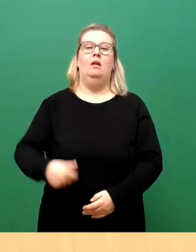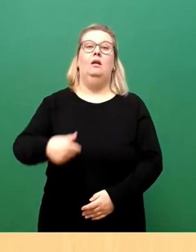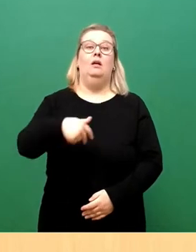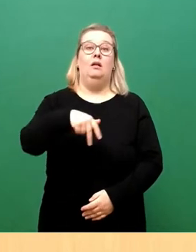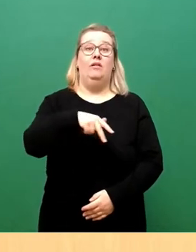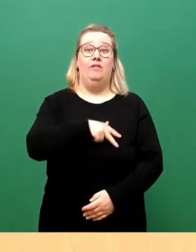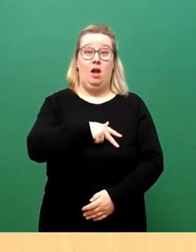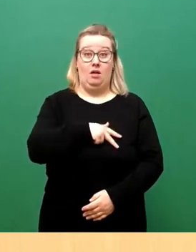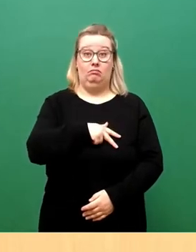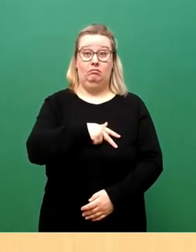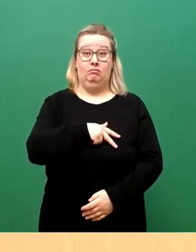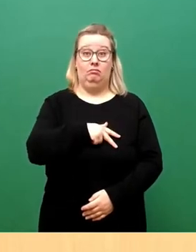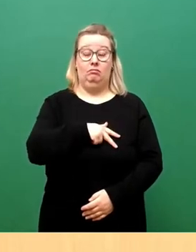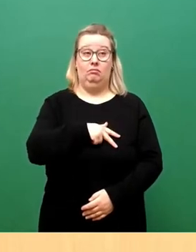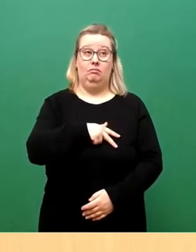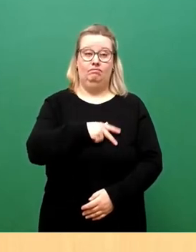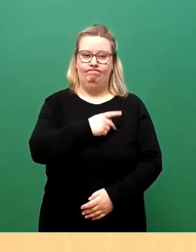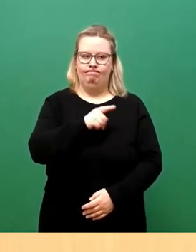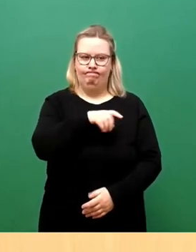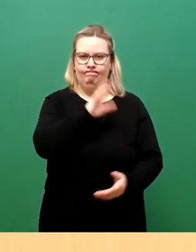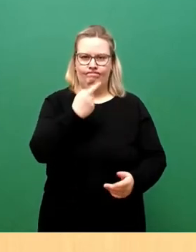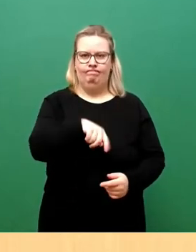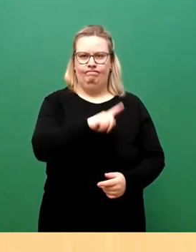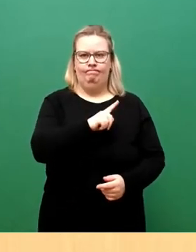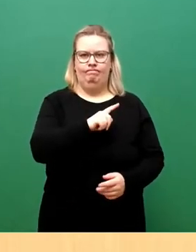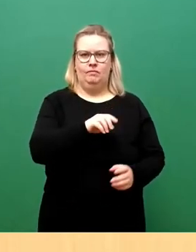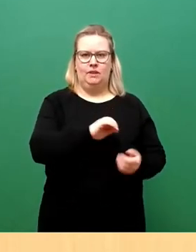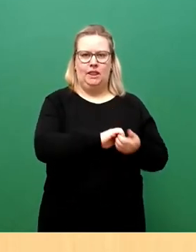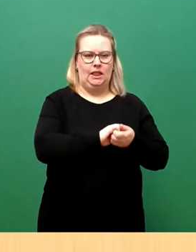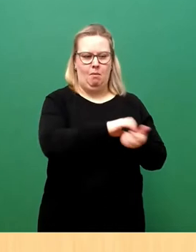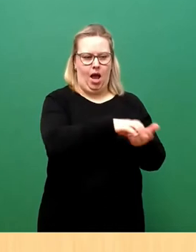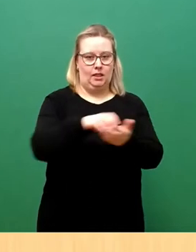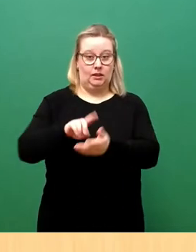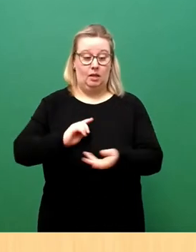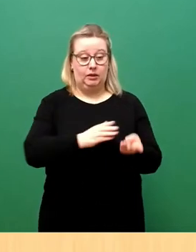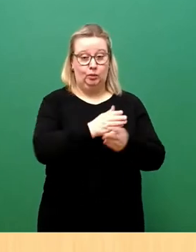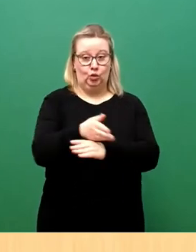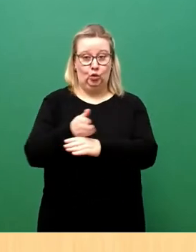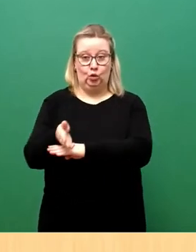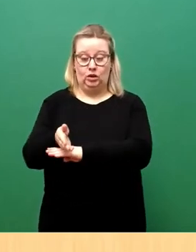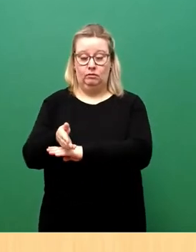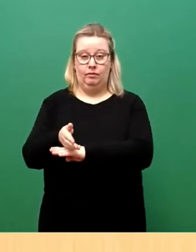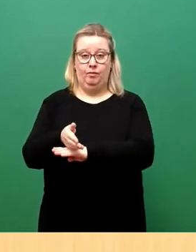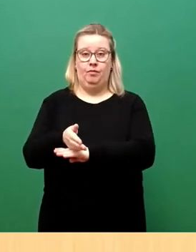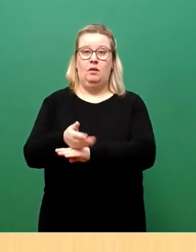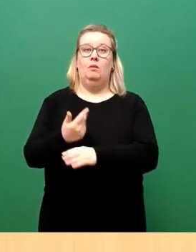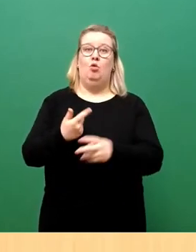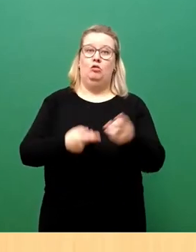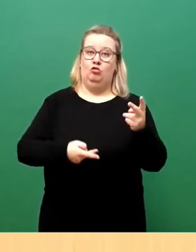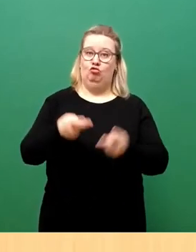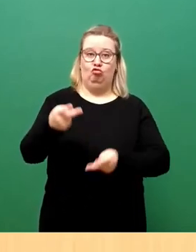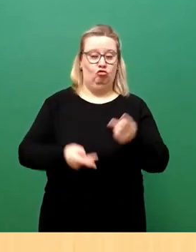die stark betroffenen Gemeinden, die ich besucht habe, der Schaden in den Gemeinden